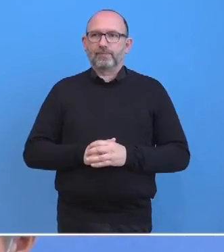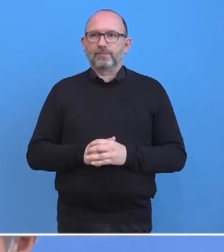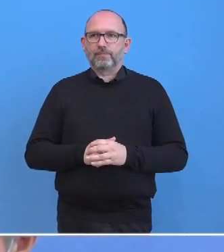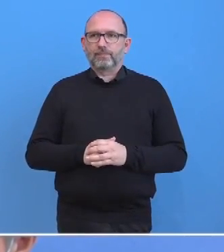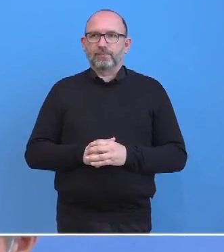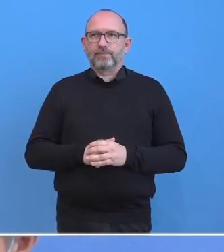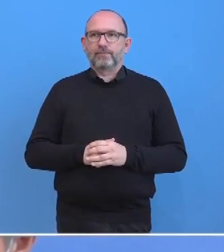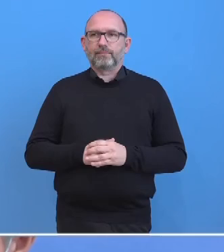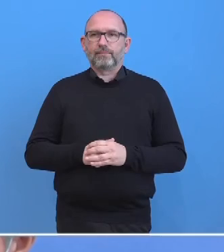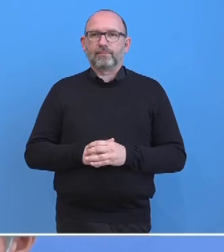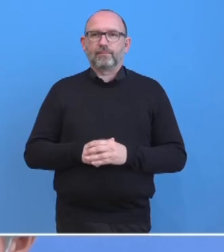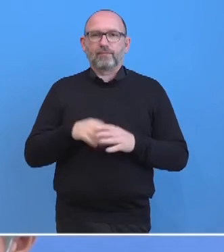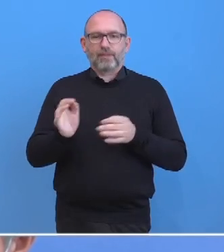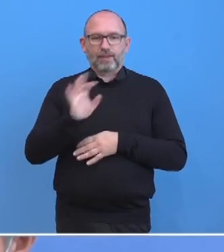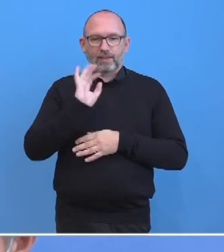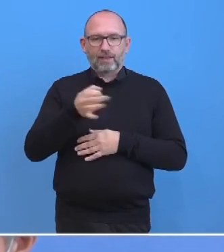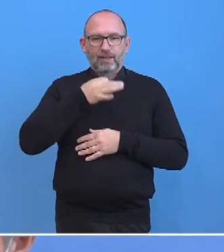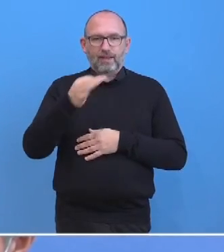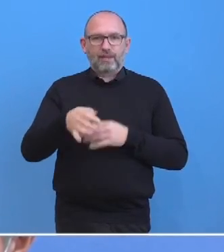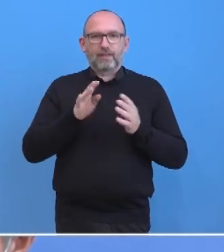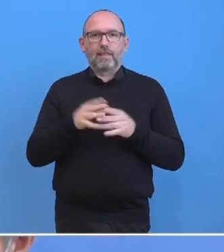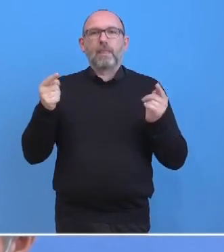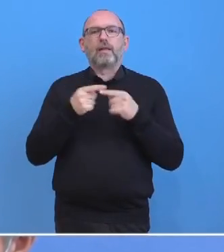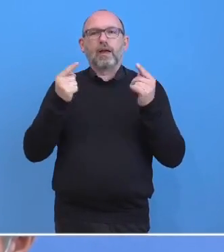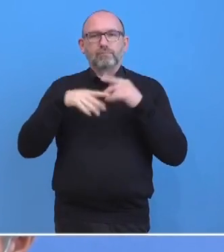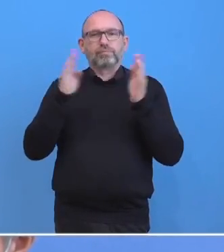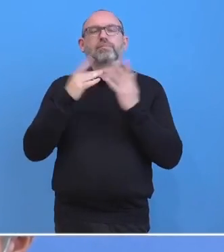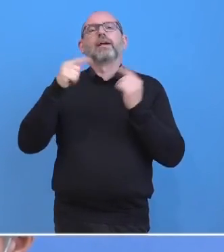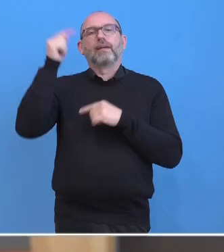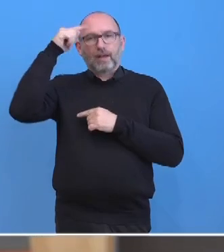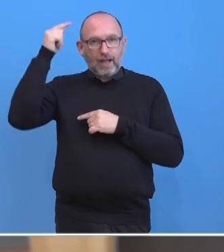Vorher war eine Frage zum Konflikt zwischen Armenien und Aserbaidschan.